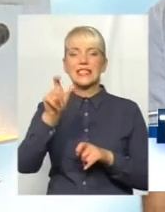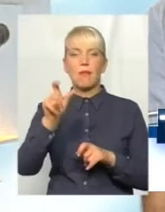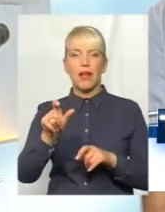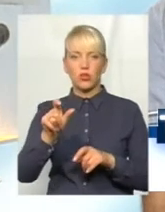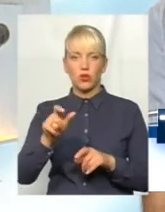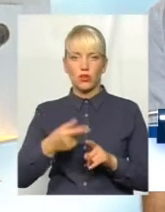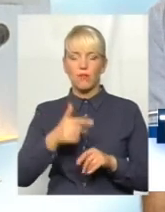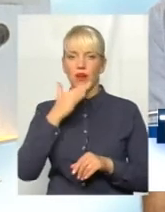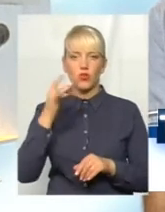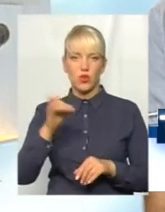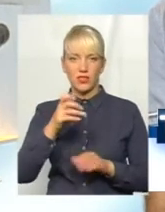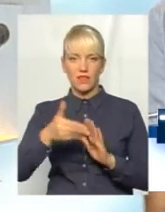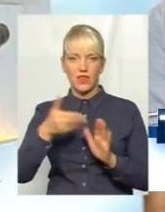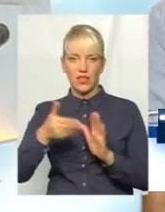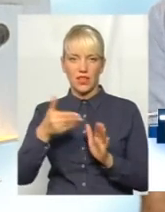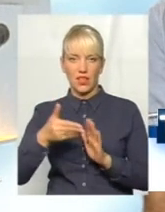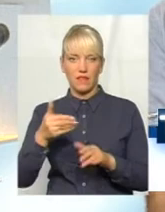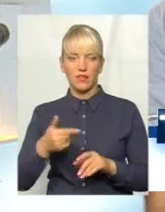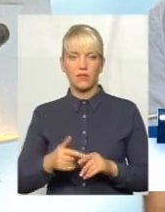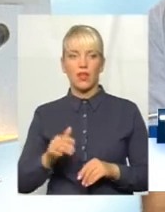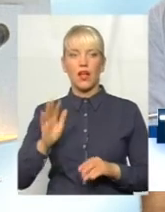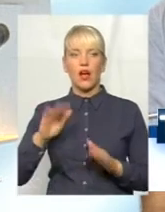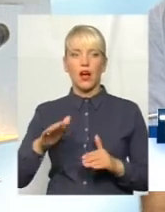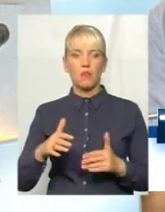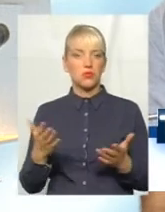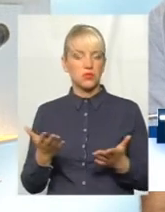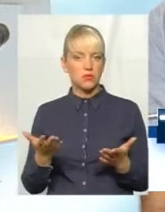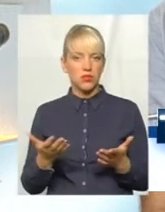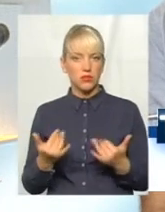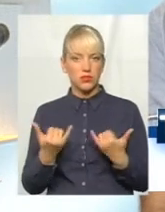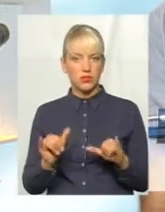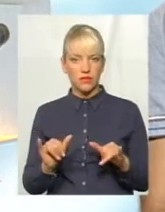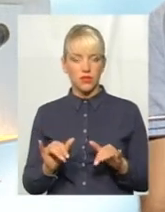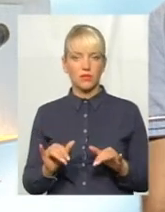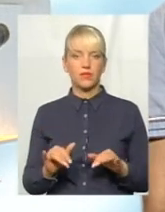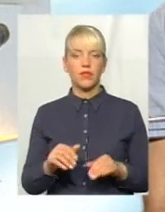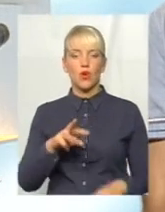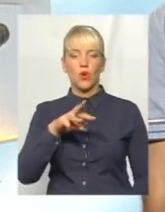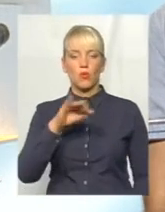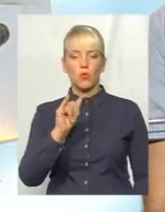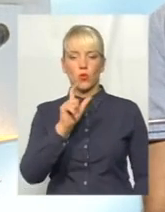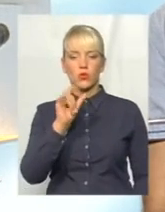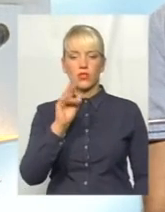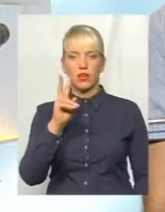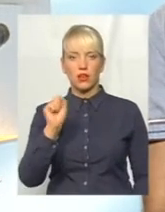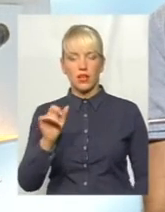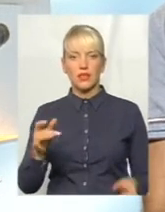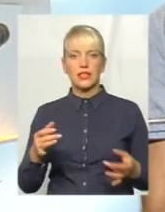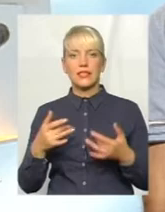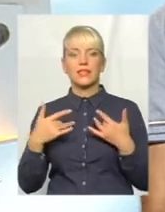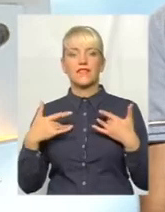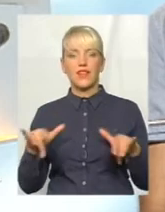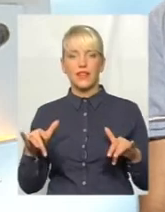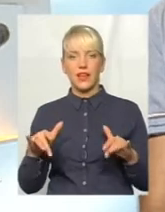викликав на допит. І потім якось таким дивним чином пан Володимир Музика звільняється з поліції, з